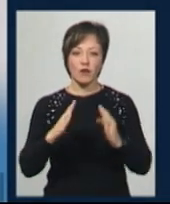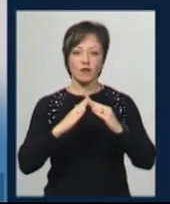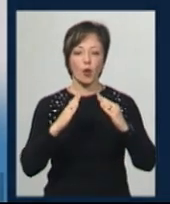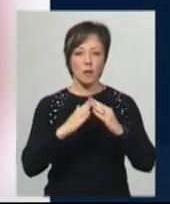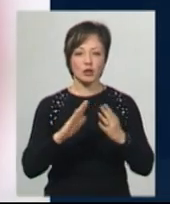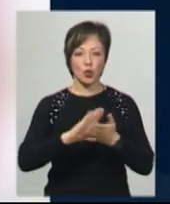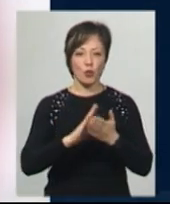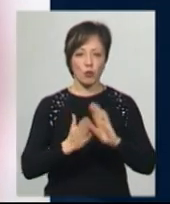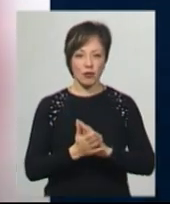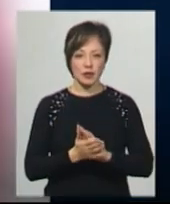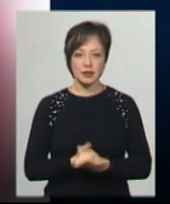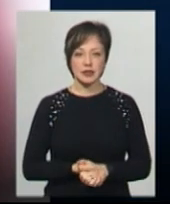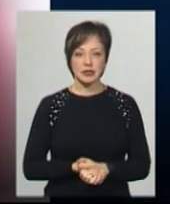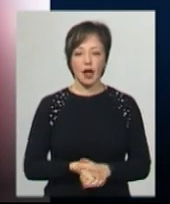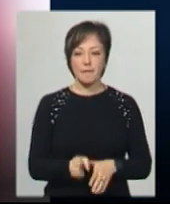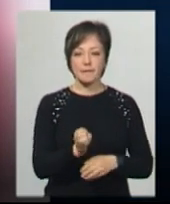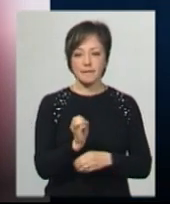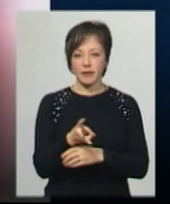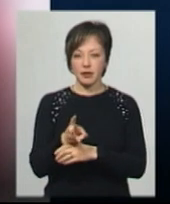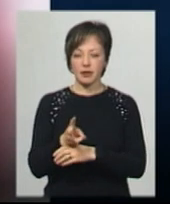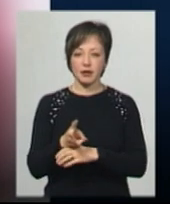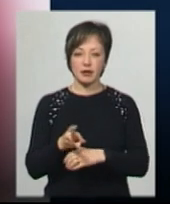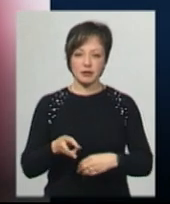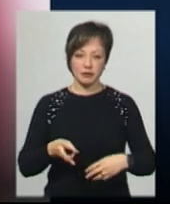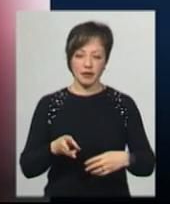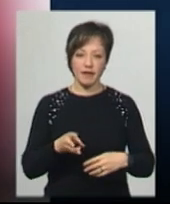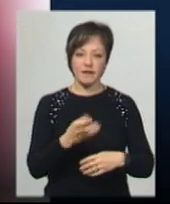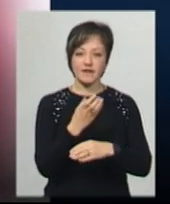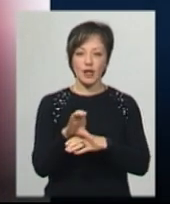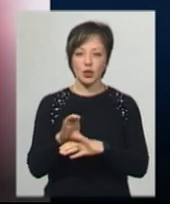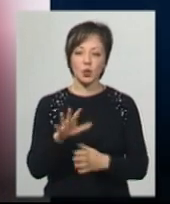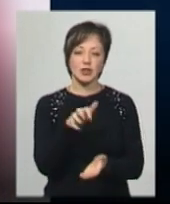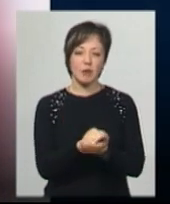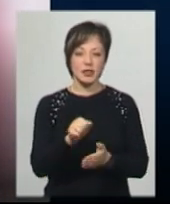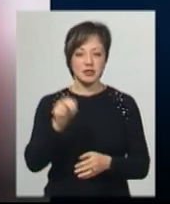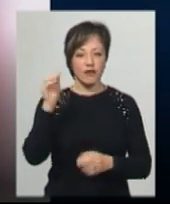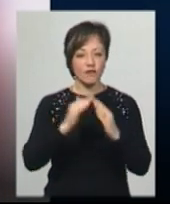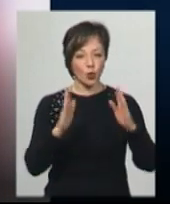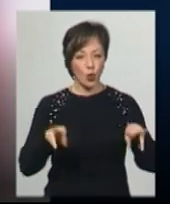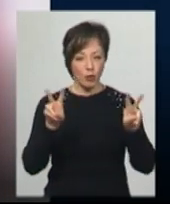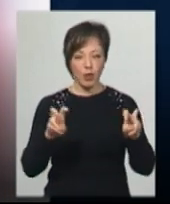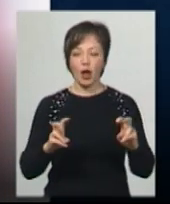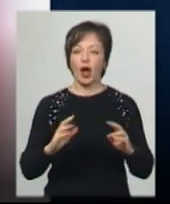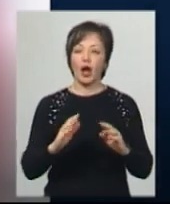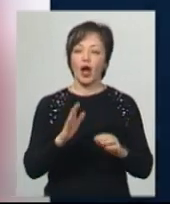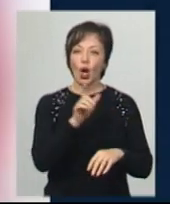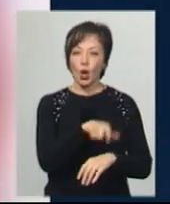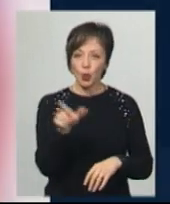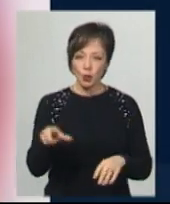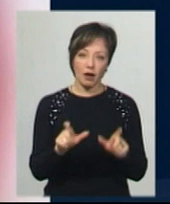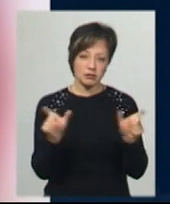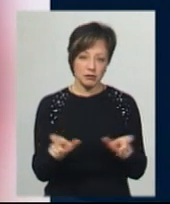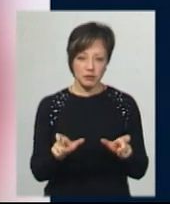домашніх умовах. Ми зняли серію відео «Займайся вдома» для того, аби люди під час карантину могли